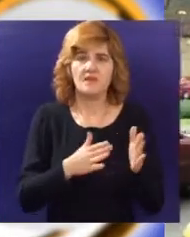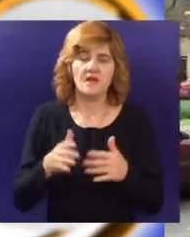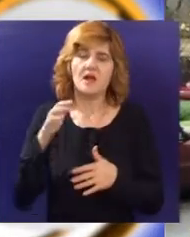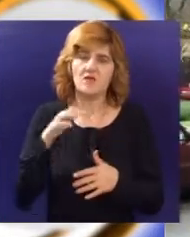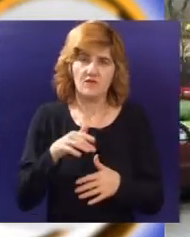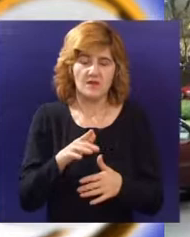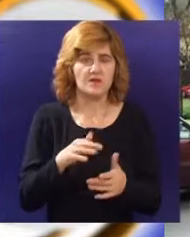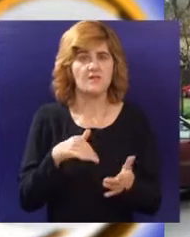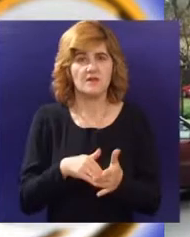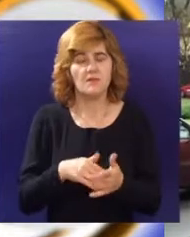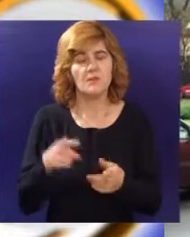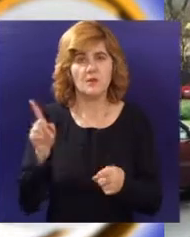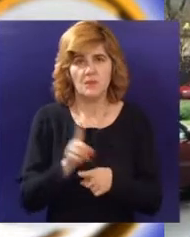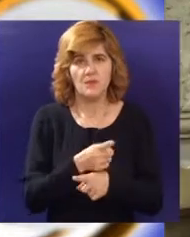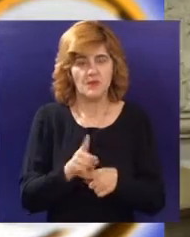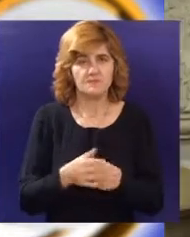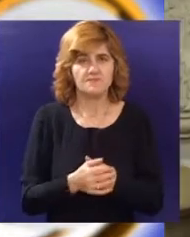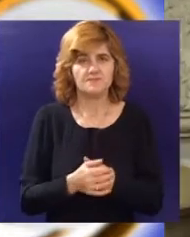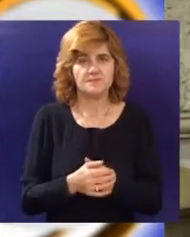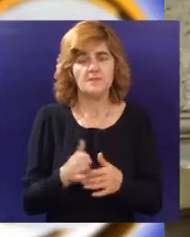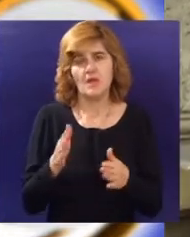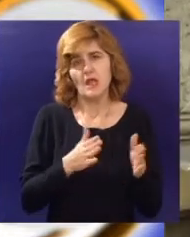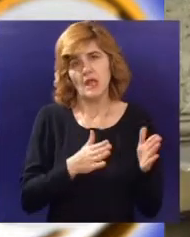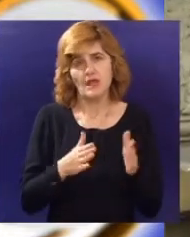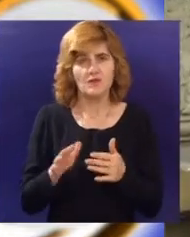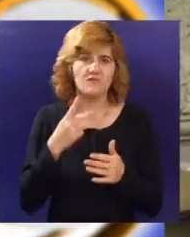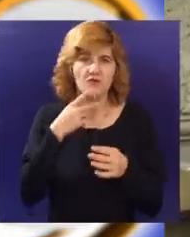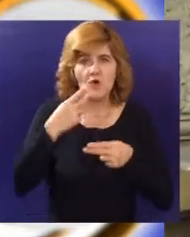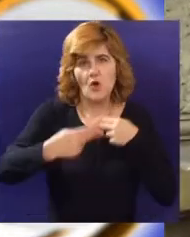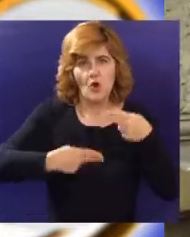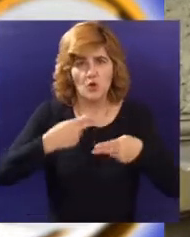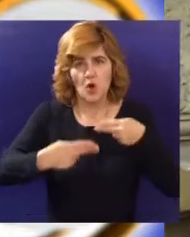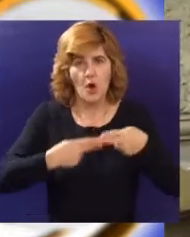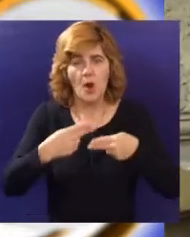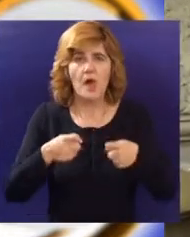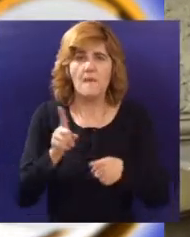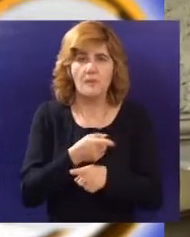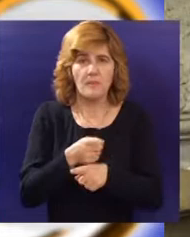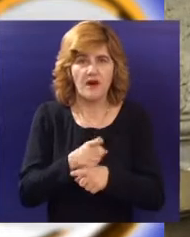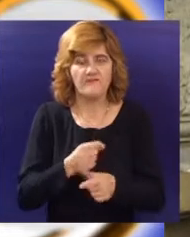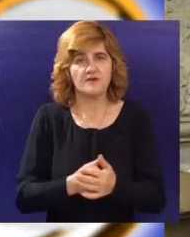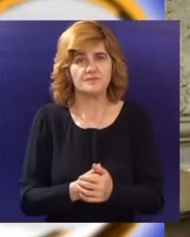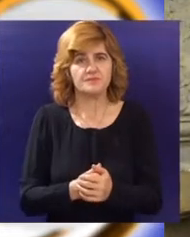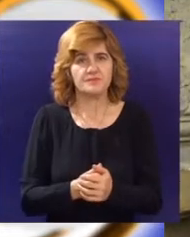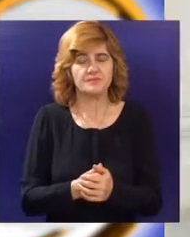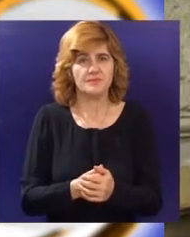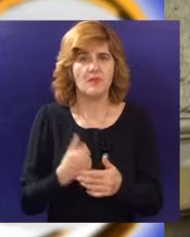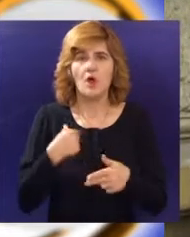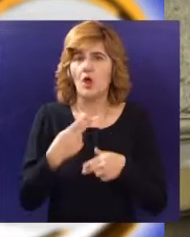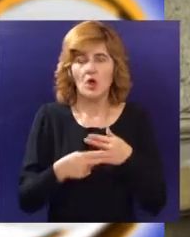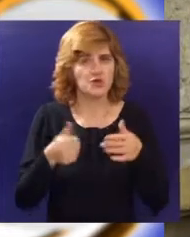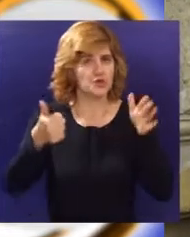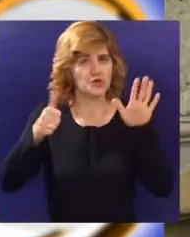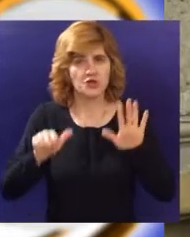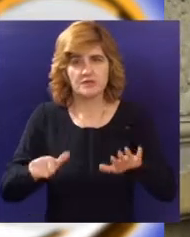Redovno idemo, redovno radimo. Redovno, redovno, da, mislim, preventivno, na kontrolu i na popravu kada je potrebno. Na